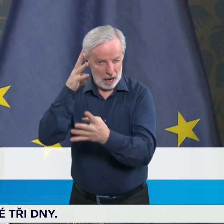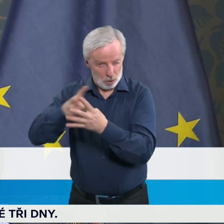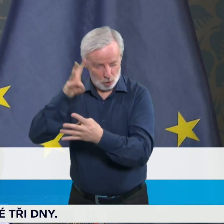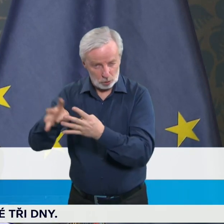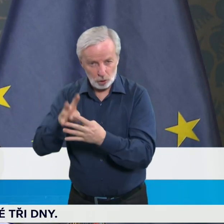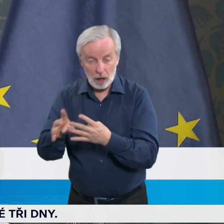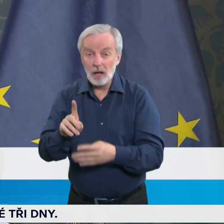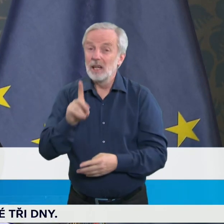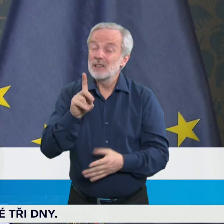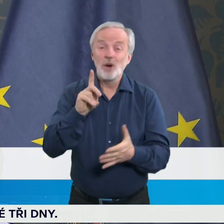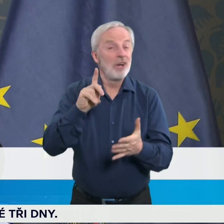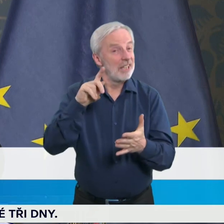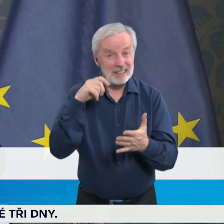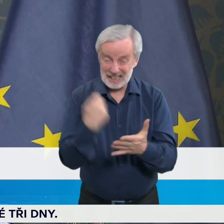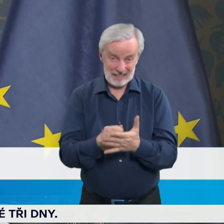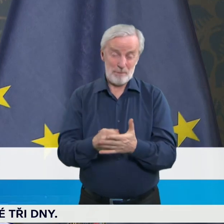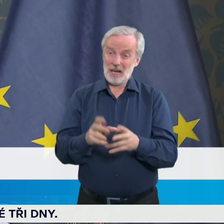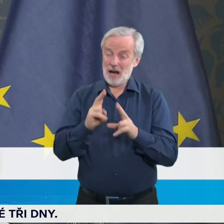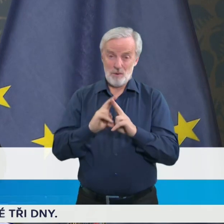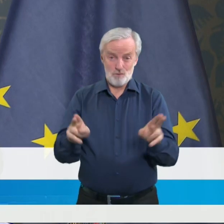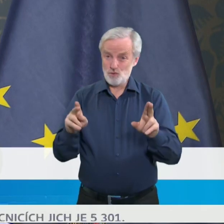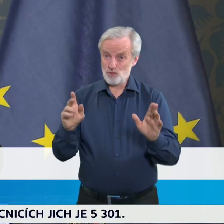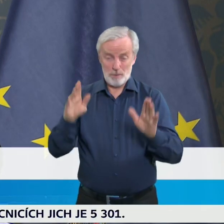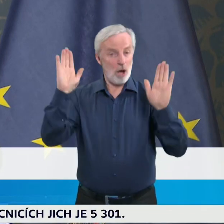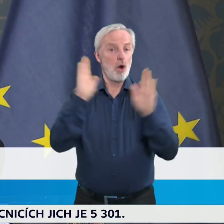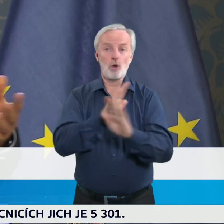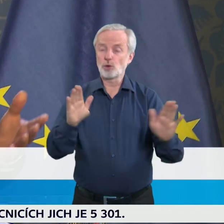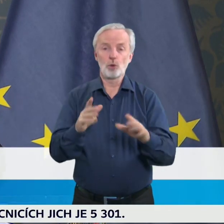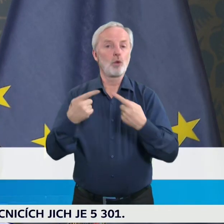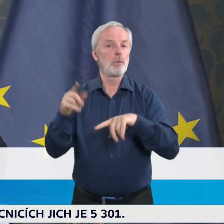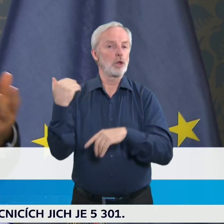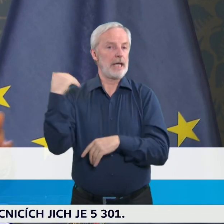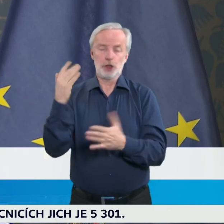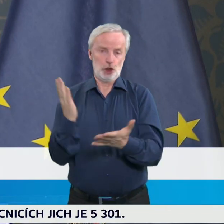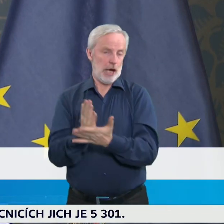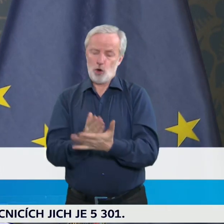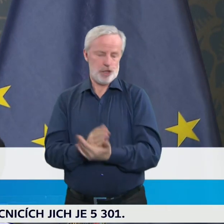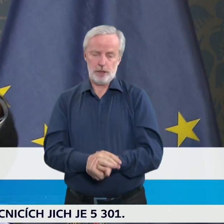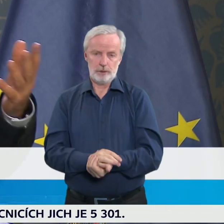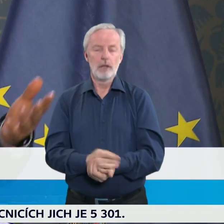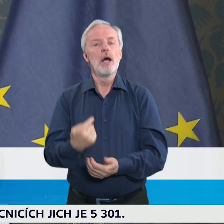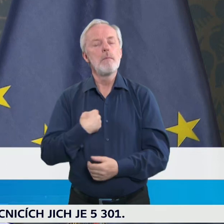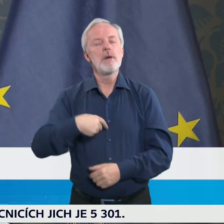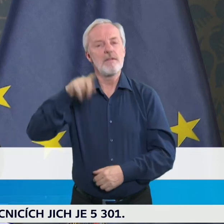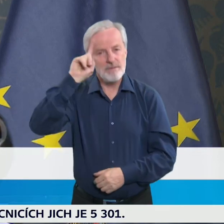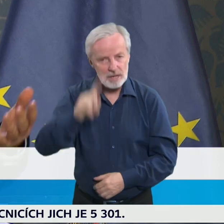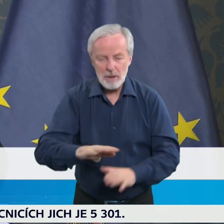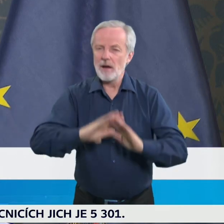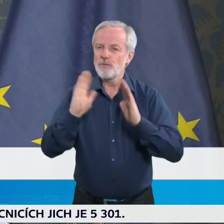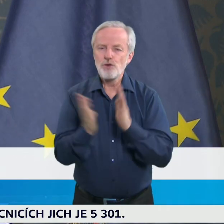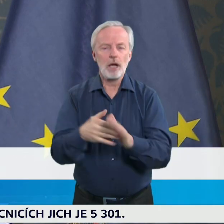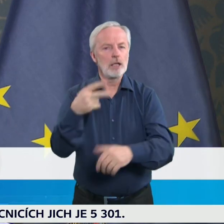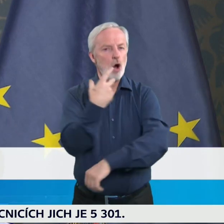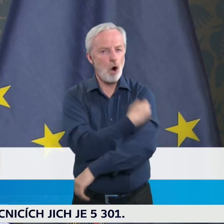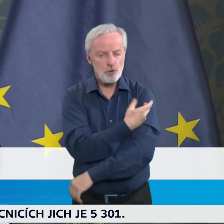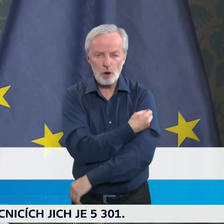ta účinnost extrapolovat do té starší populace. My obecně víme, že všechny vakcíny, je to se týká i vakcíny na chřipku